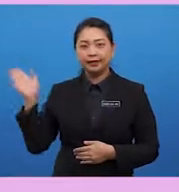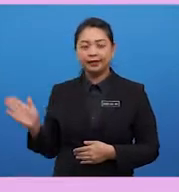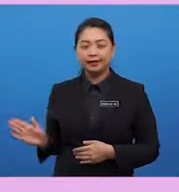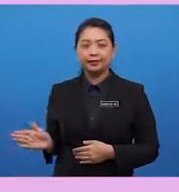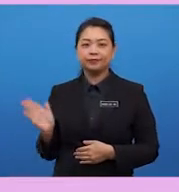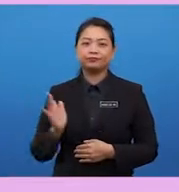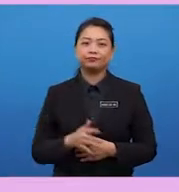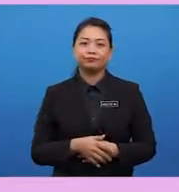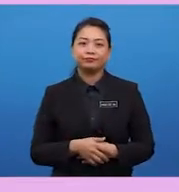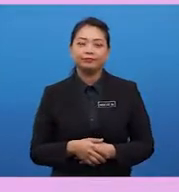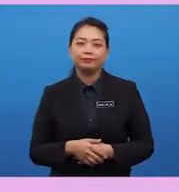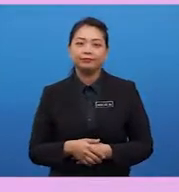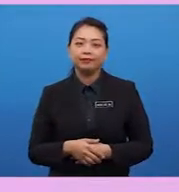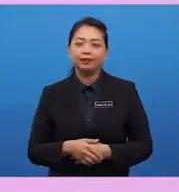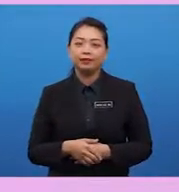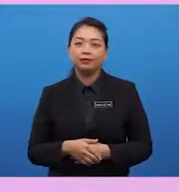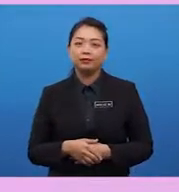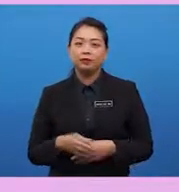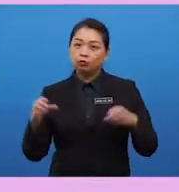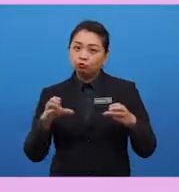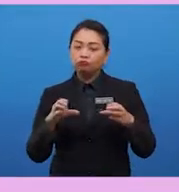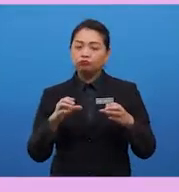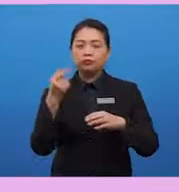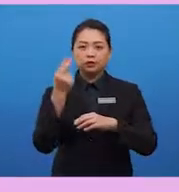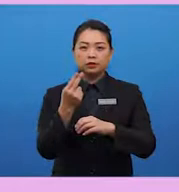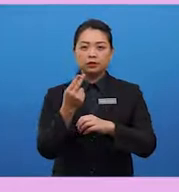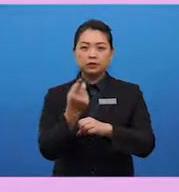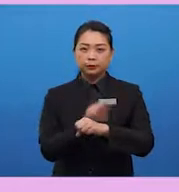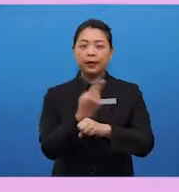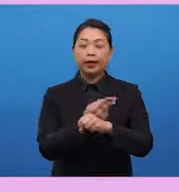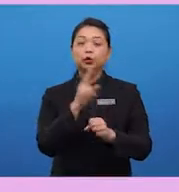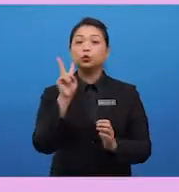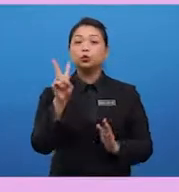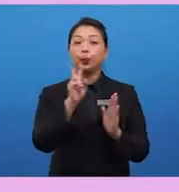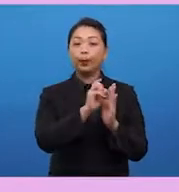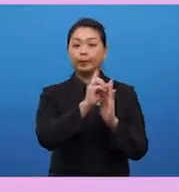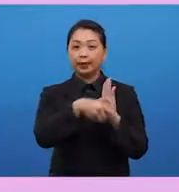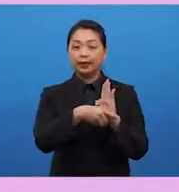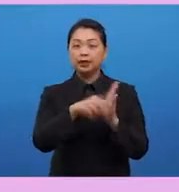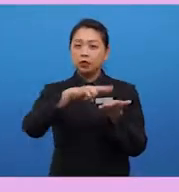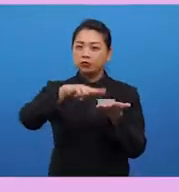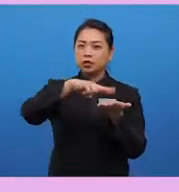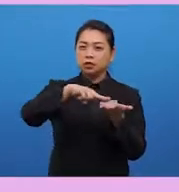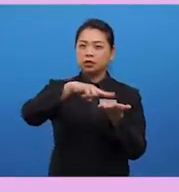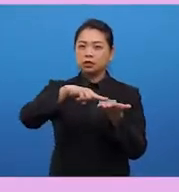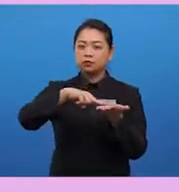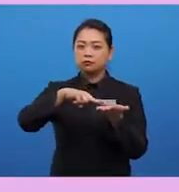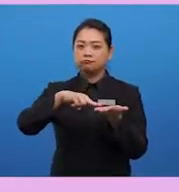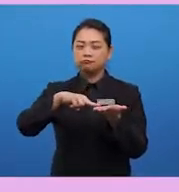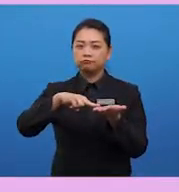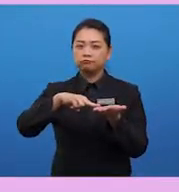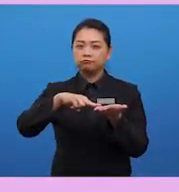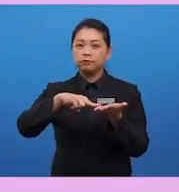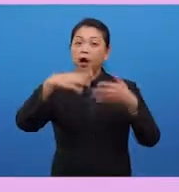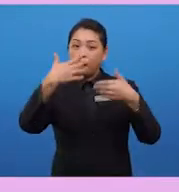three. Now, do spend two minutes reading the email. Once you